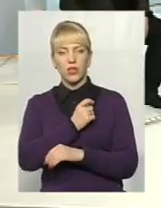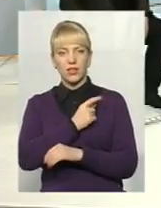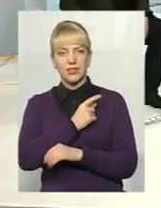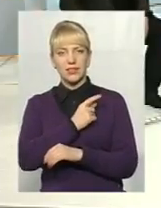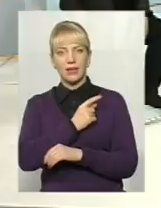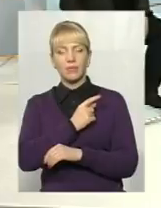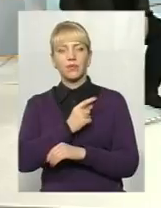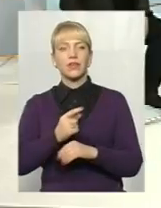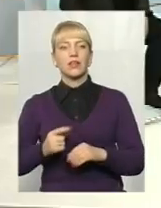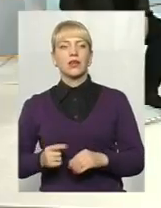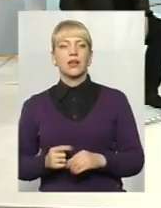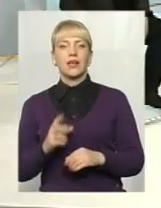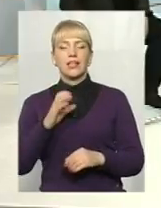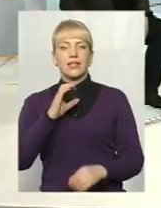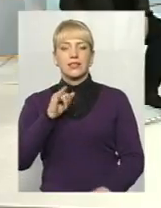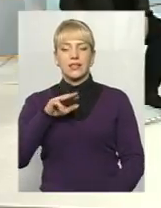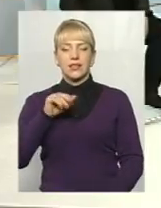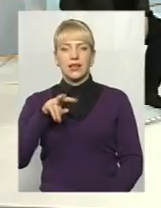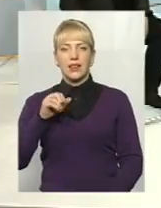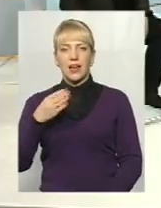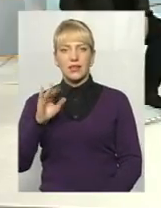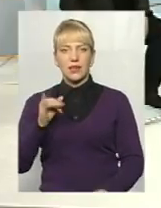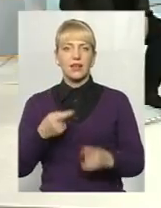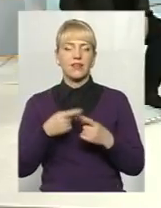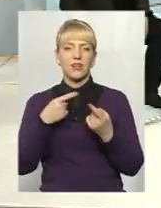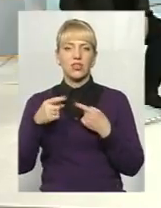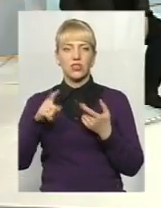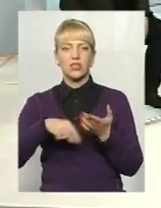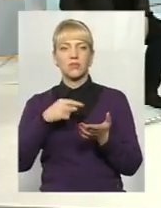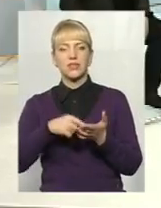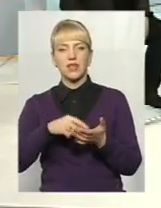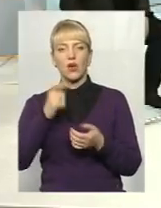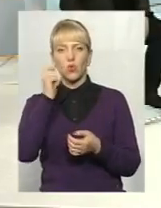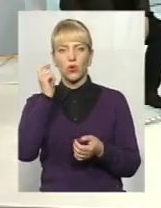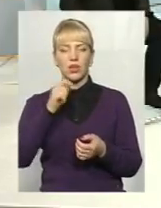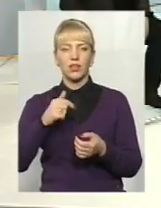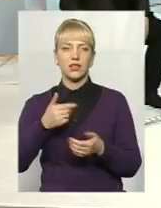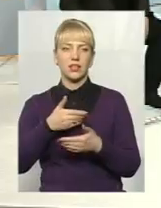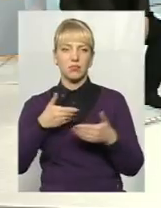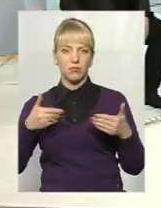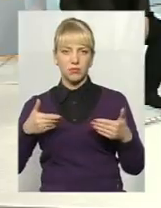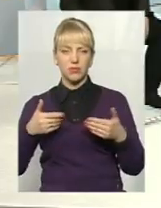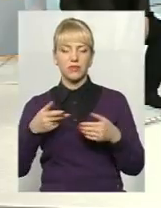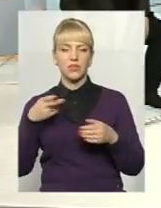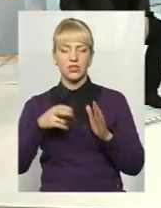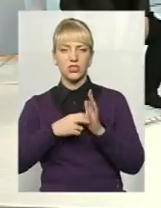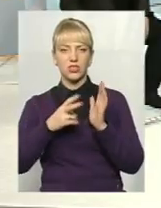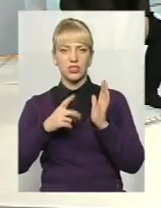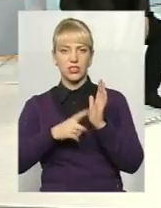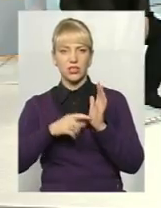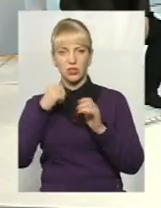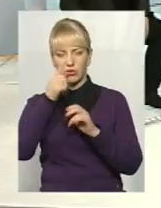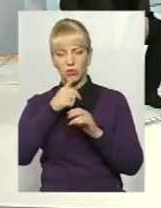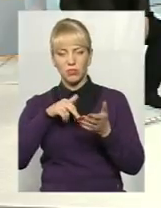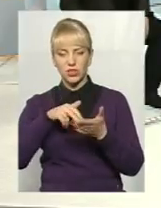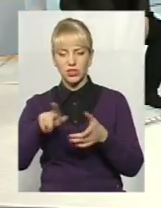на сіті-лайтах, і в інших містах України, так? Так, ми цікаво прийшли 2016 роком таким